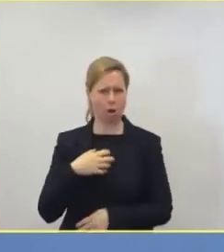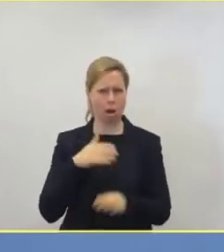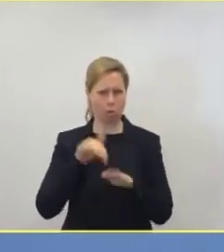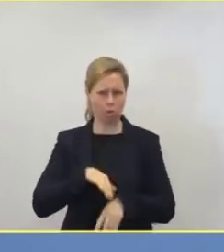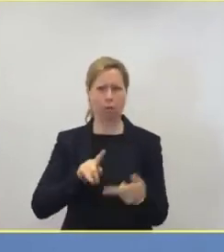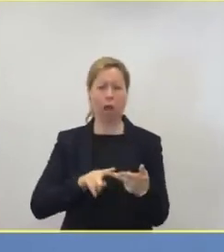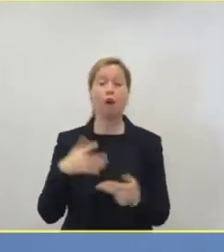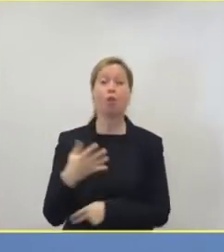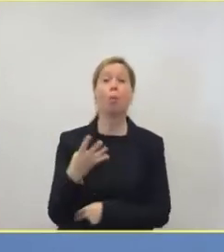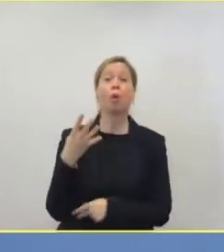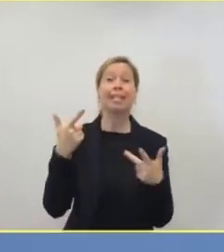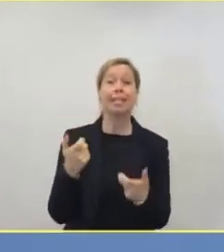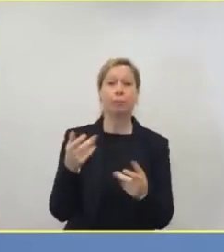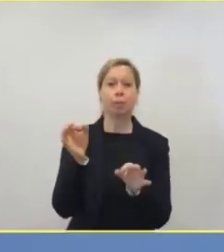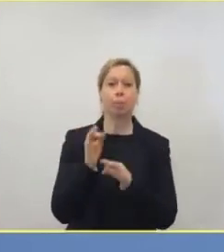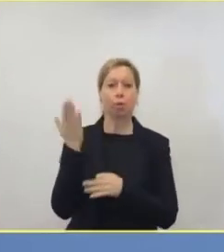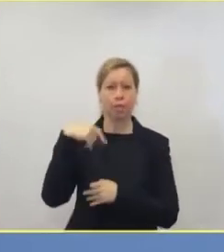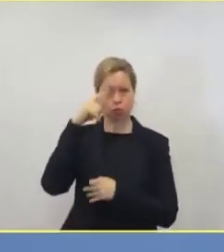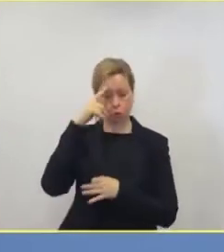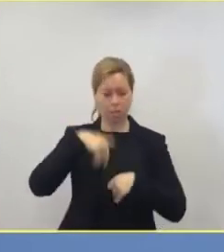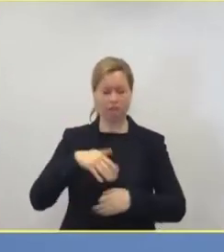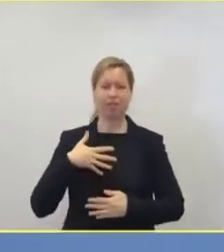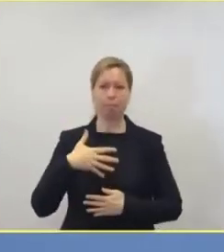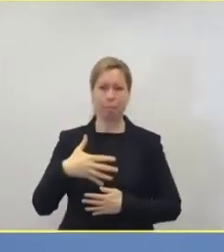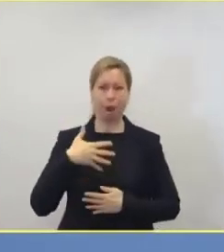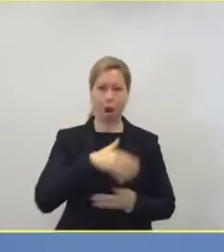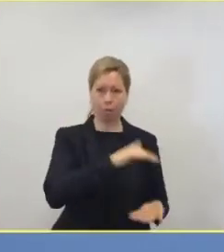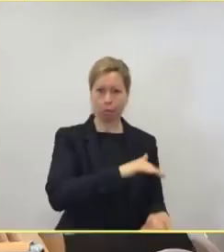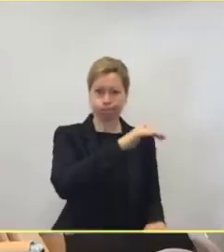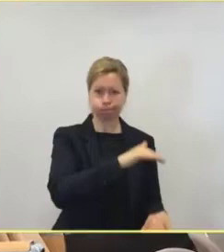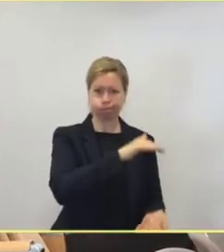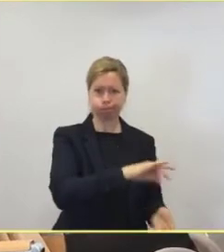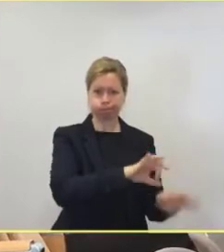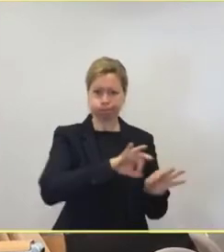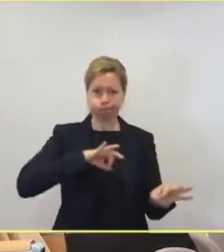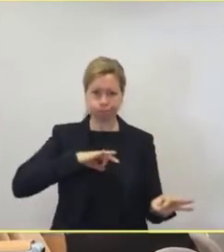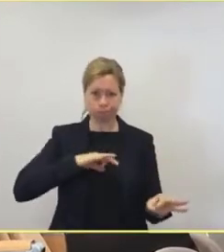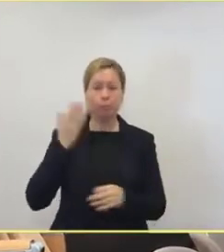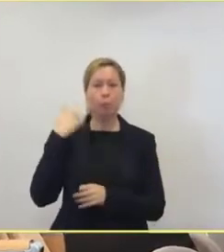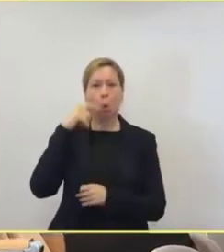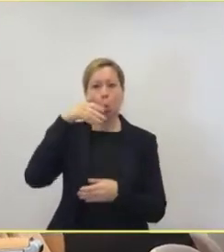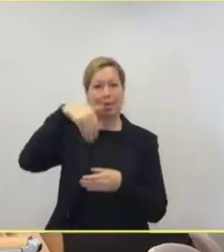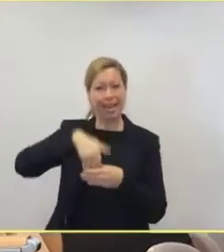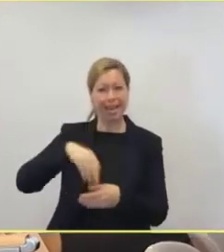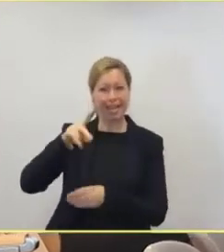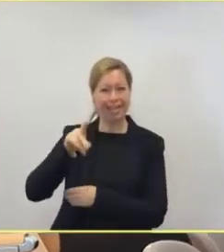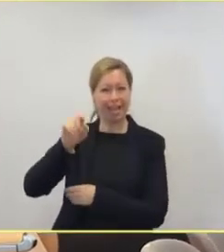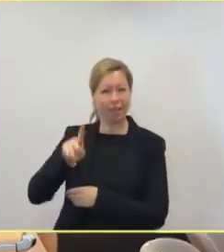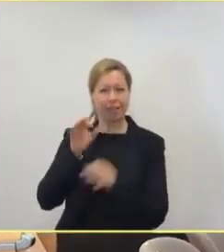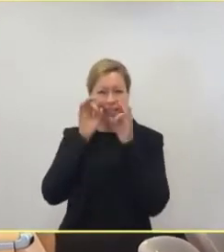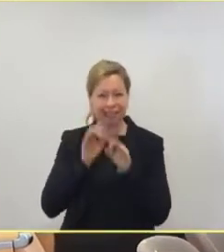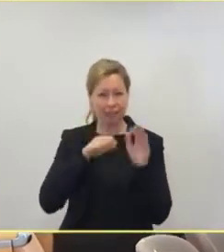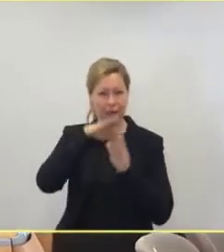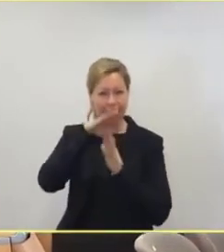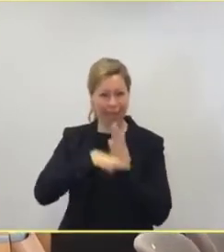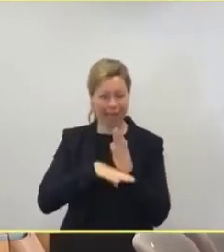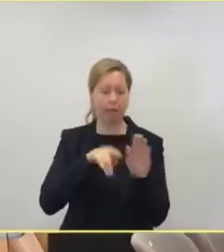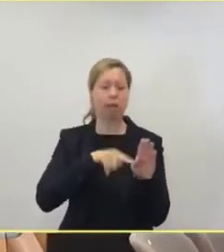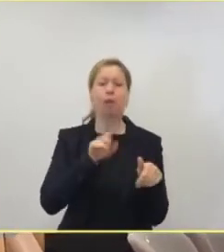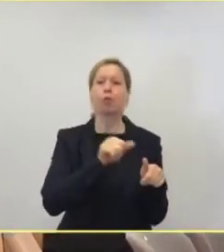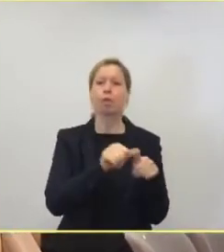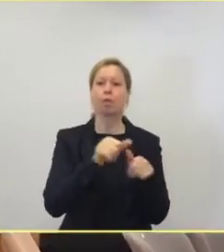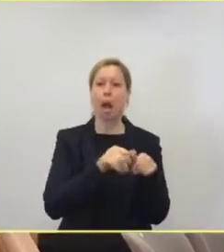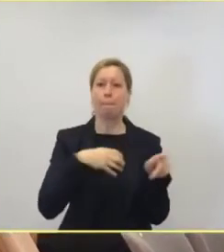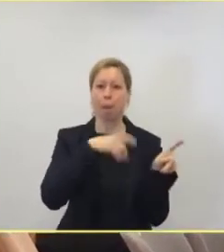wurden beatmet. Momentan ist es ja so, laut den Daten des DIVI-Intensivregisters knapp die Hälfte der Patienten, 49 Prozent,